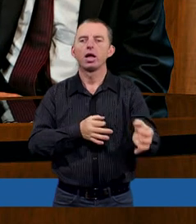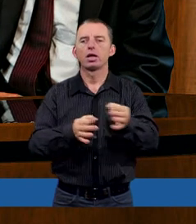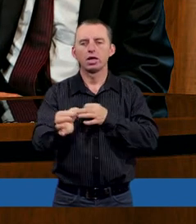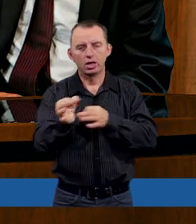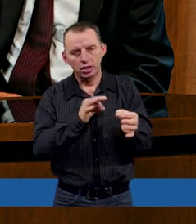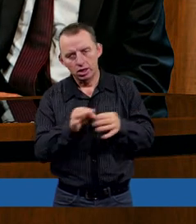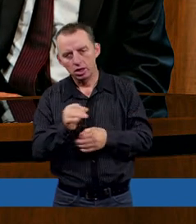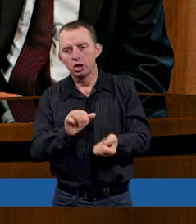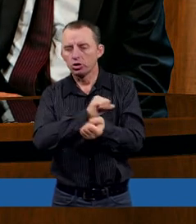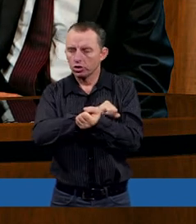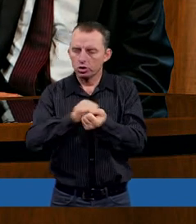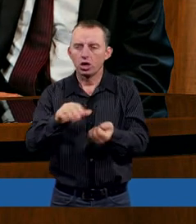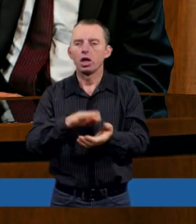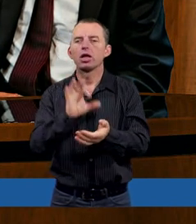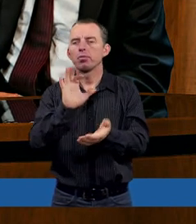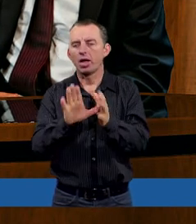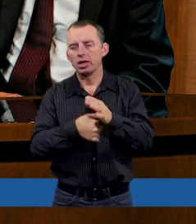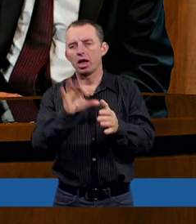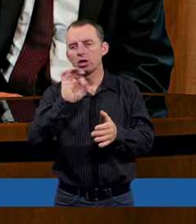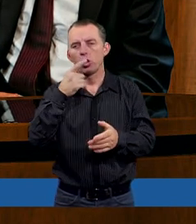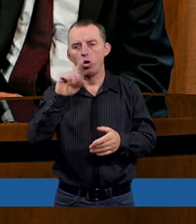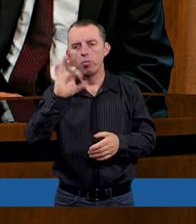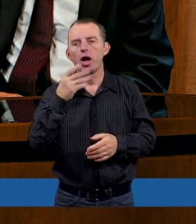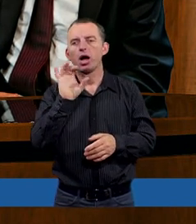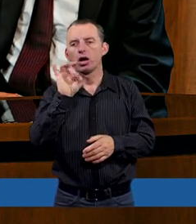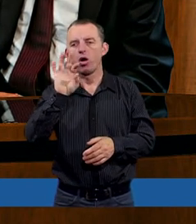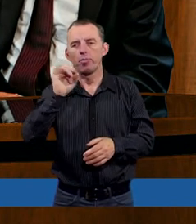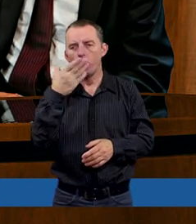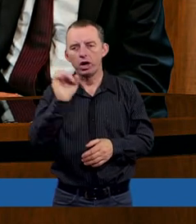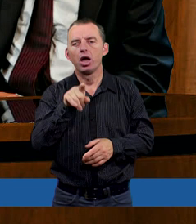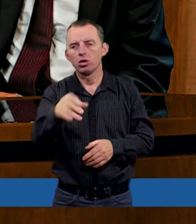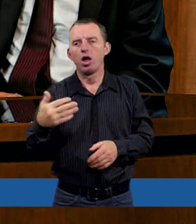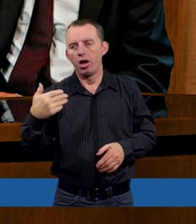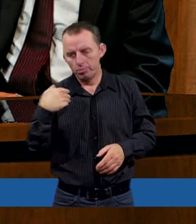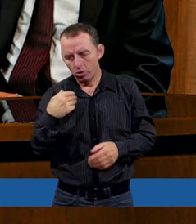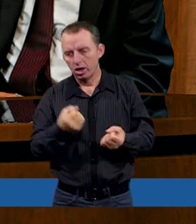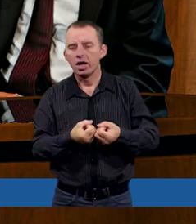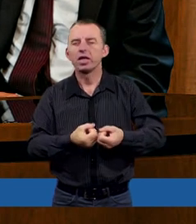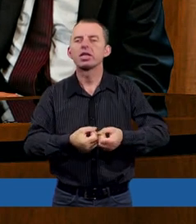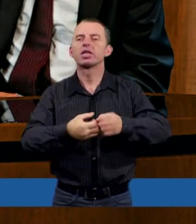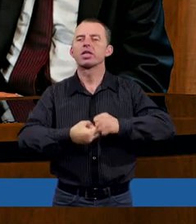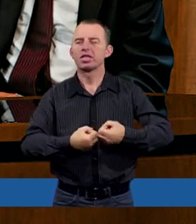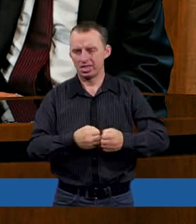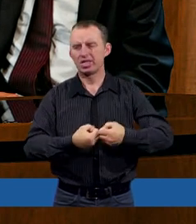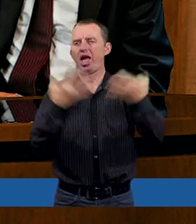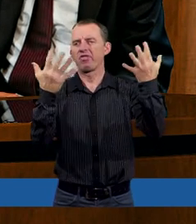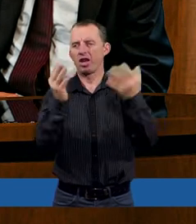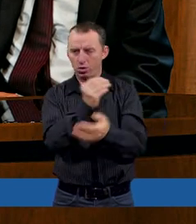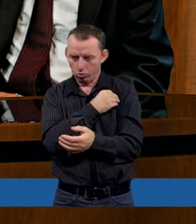historię zniszczenia Sodomy i Gomory. To była jawna odpłata za